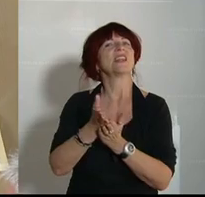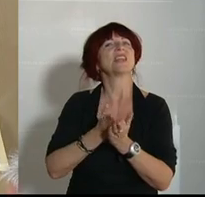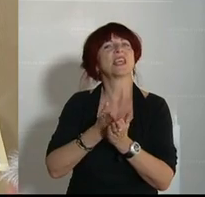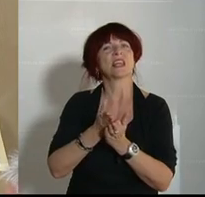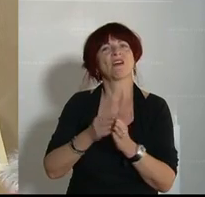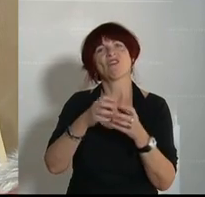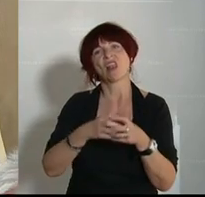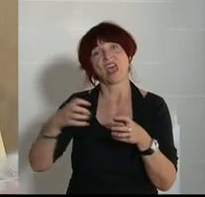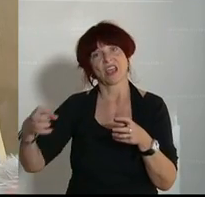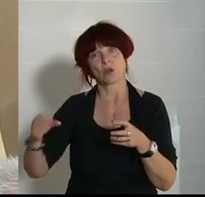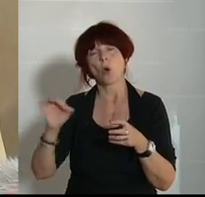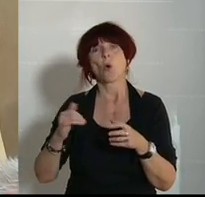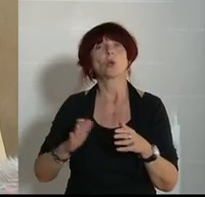Zivildienst einberufen müssen. Dank.